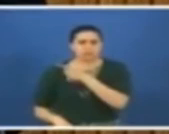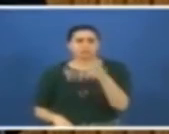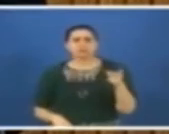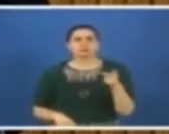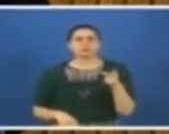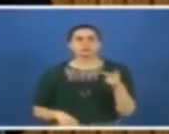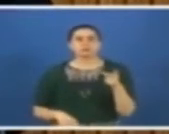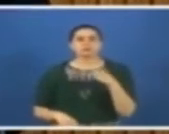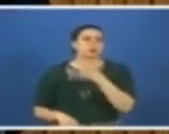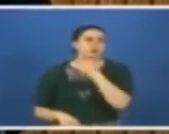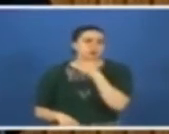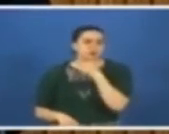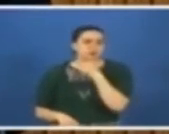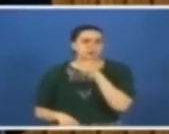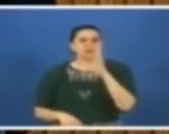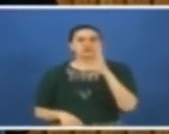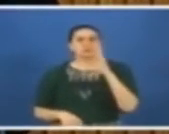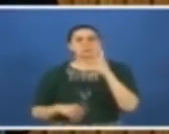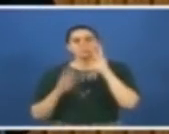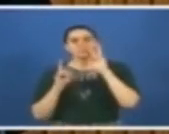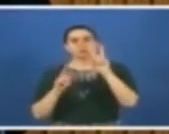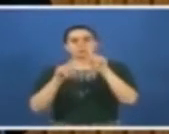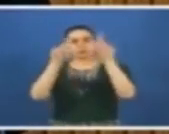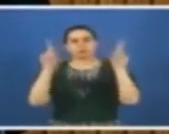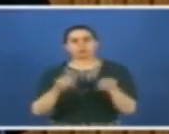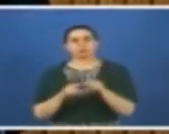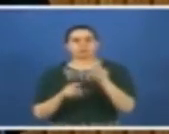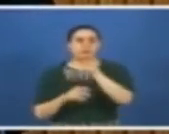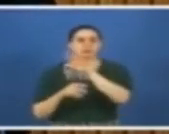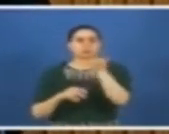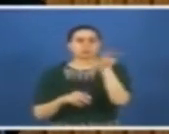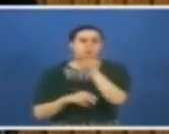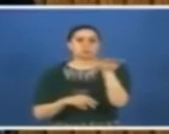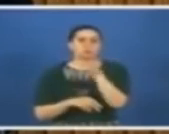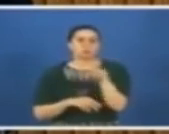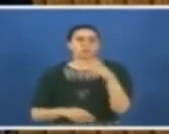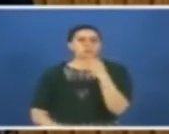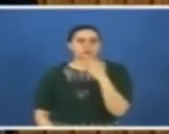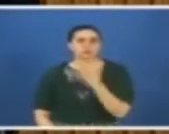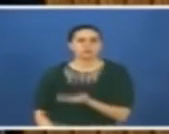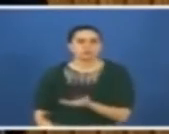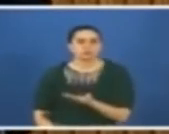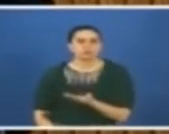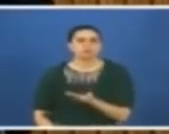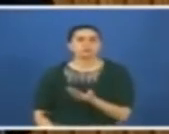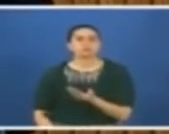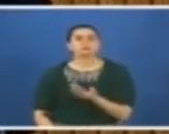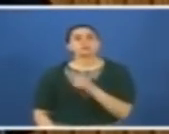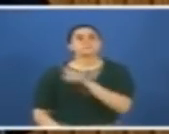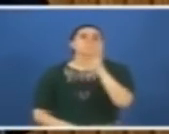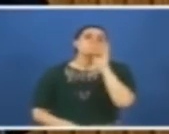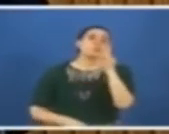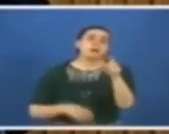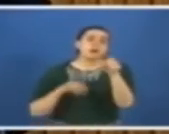bu zat cama bakıyor, promtura bakıyor, orada metinler geçiyor, onları okuyor. Bakın o bölüme.